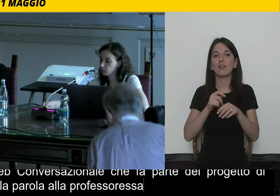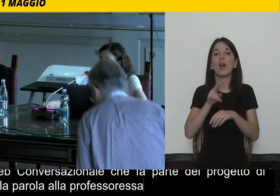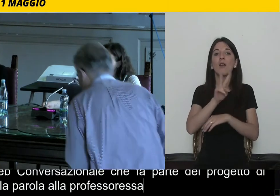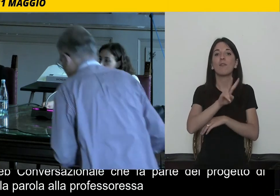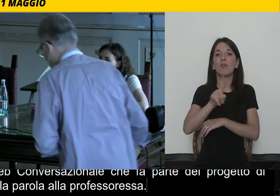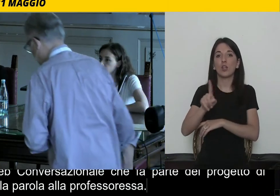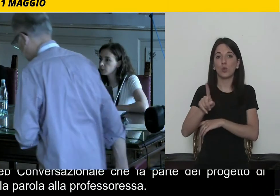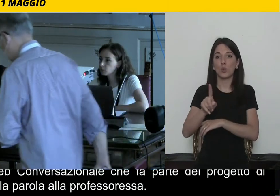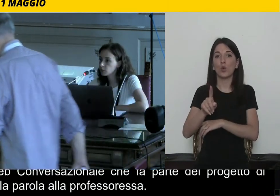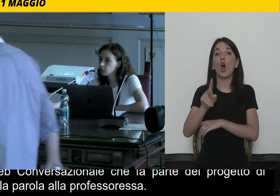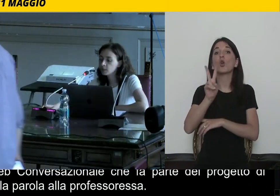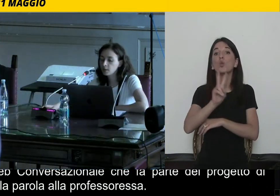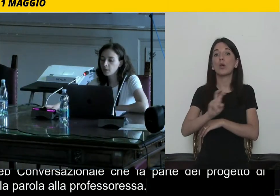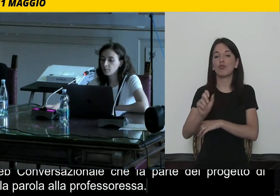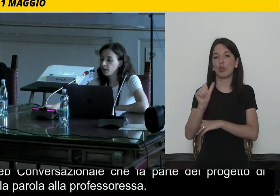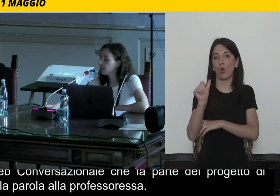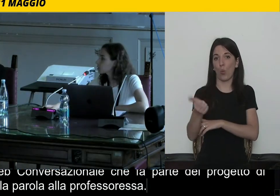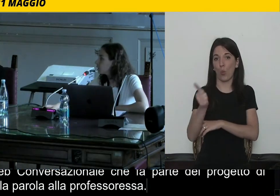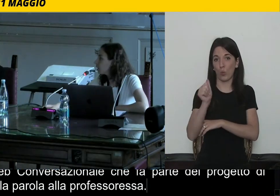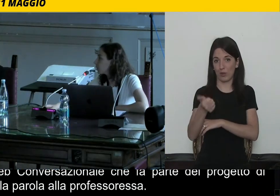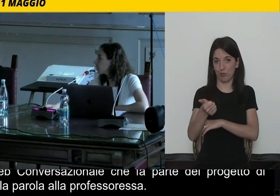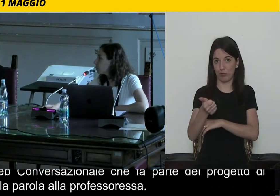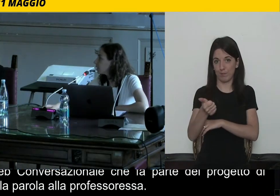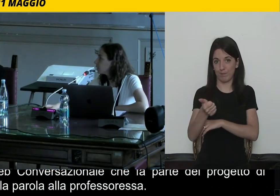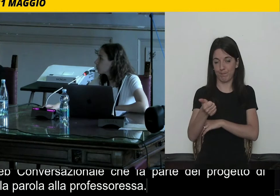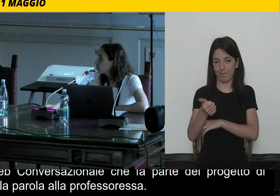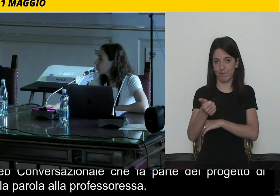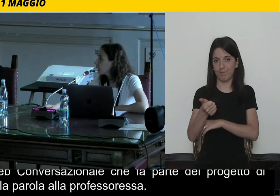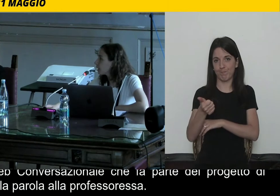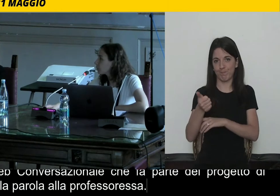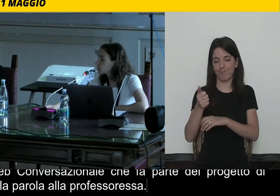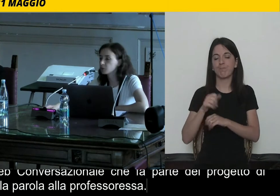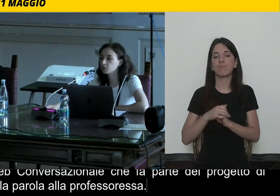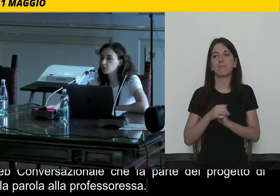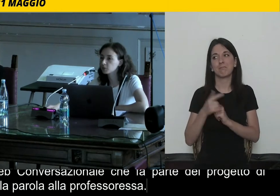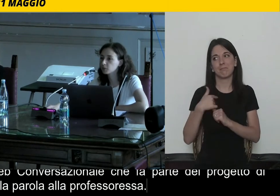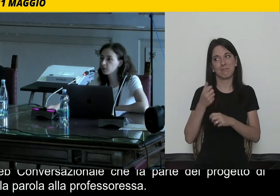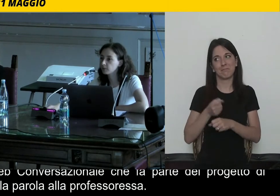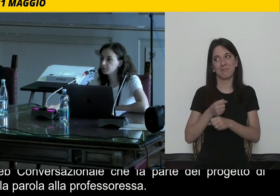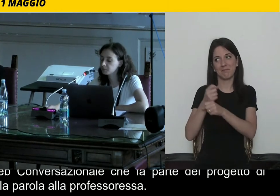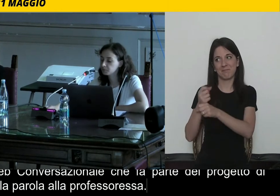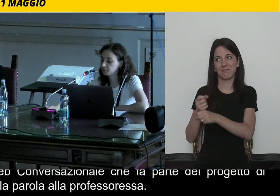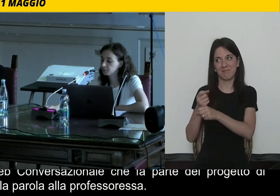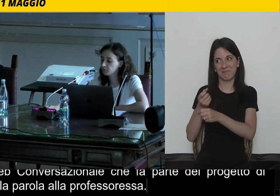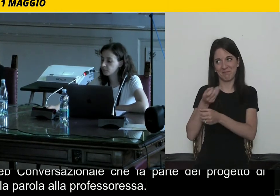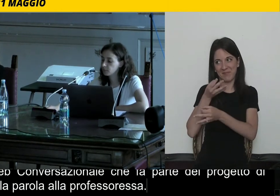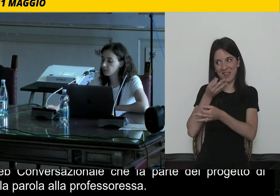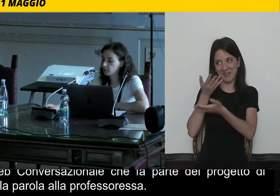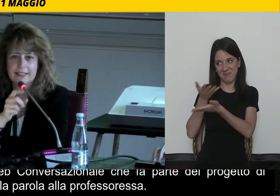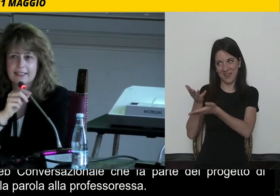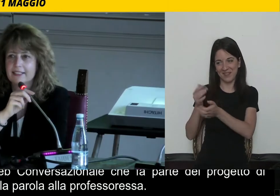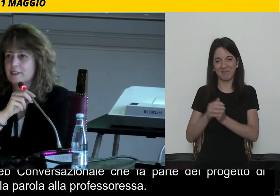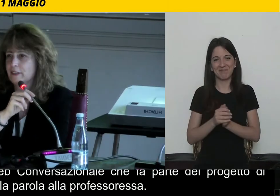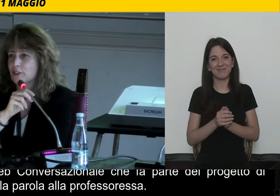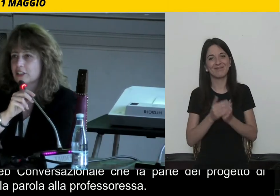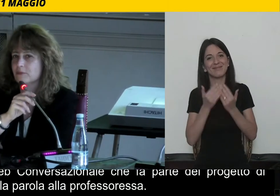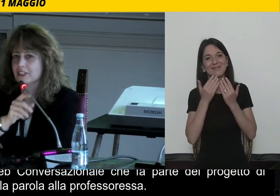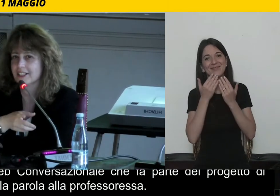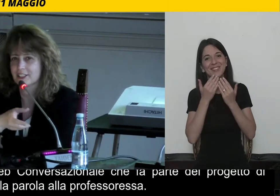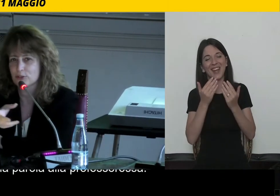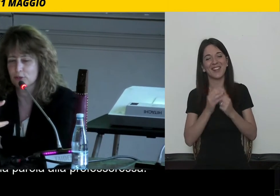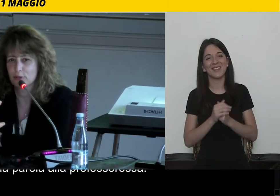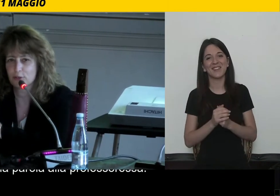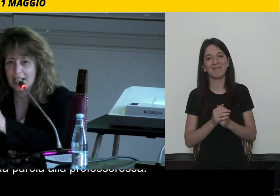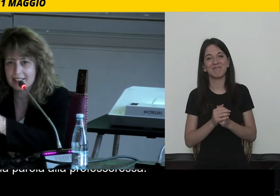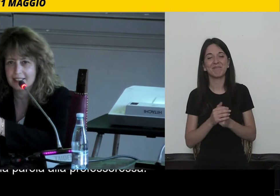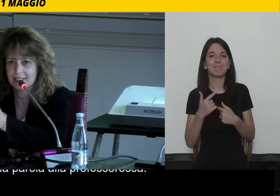21211, ma lascio lì la parola per introdurre questo concetto nuovo. Grazie, lasciatemi